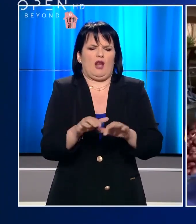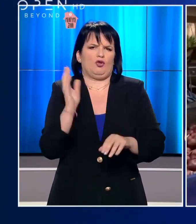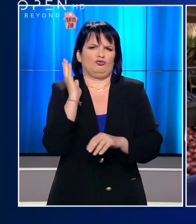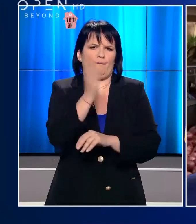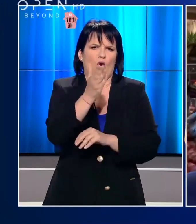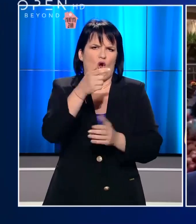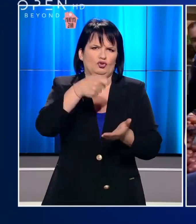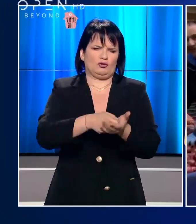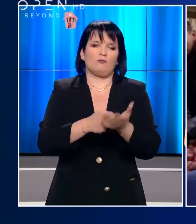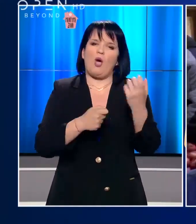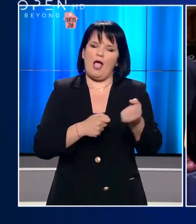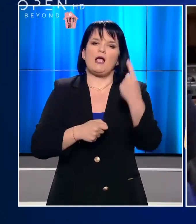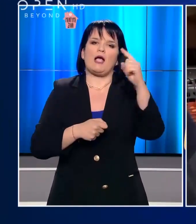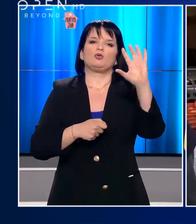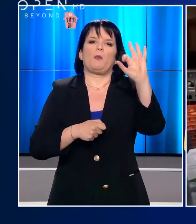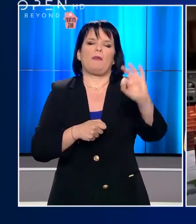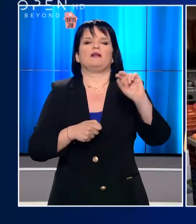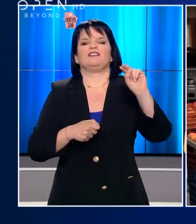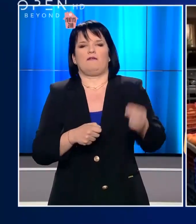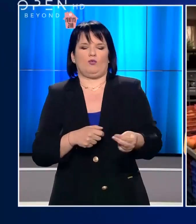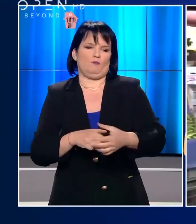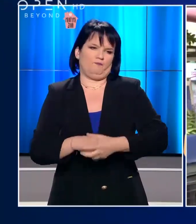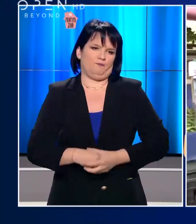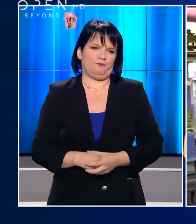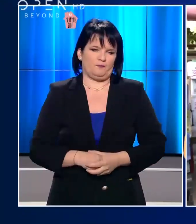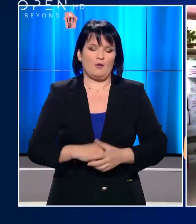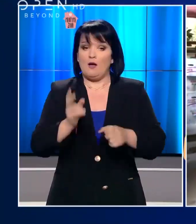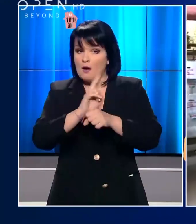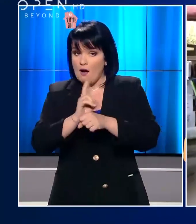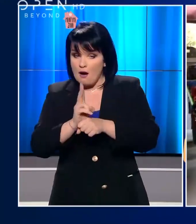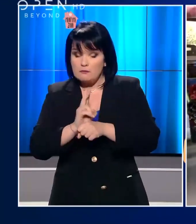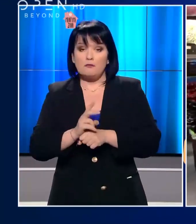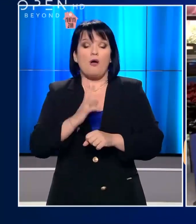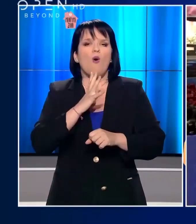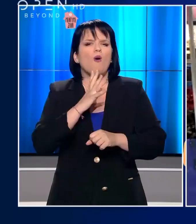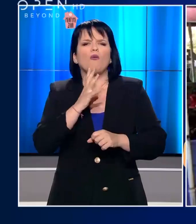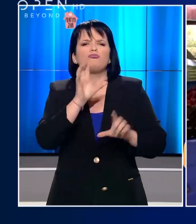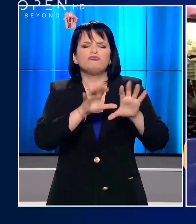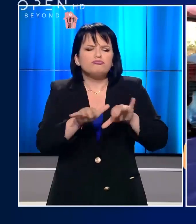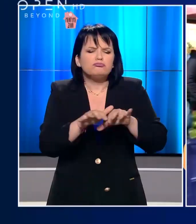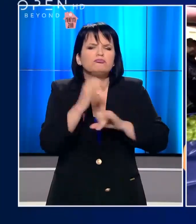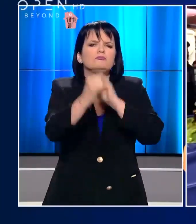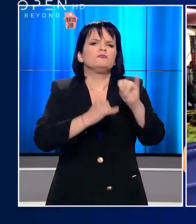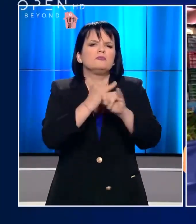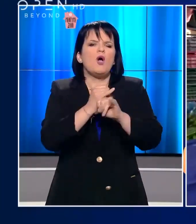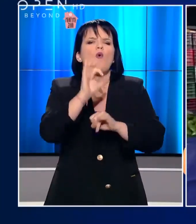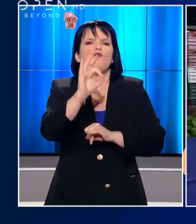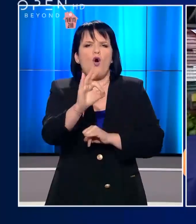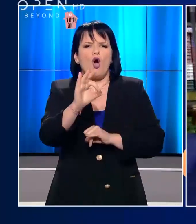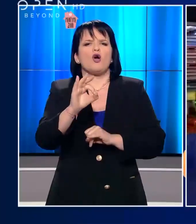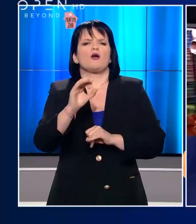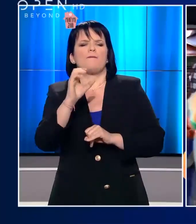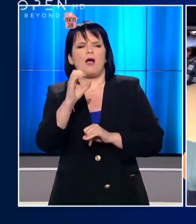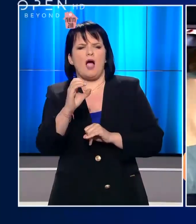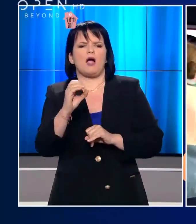πρόστιμο για τους παραβάτες αγγίζει τα 150 ευρώ. Τα έντυπα οι πολίτες μπορούν να τα βρουν στην ιστοσελίδα forma.gov